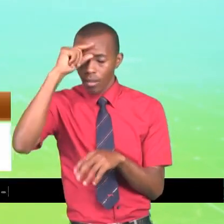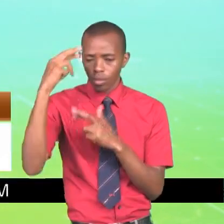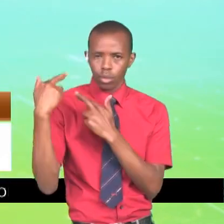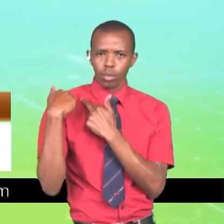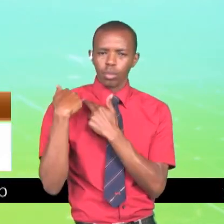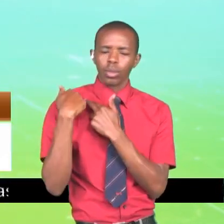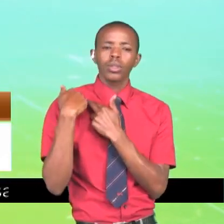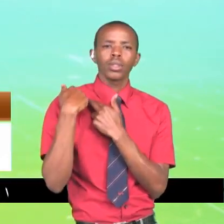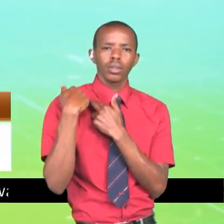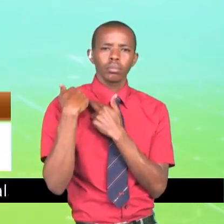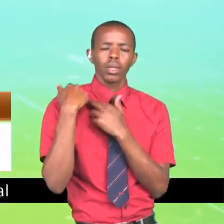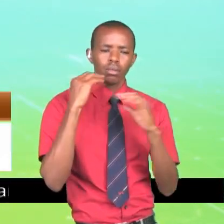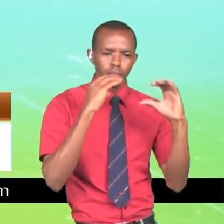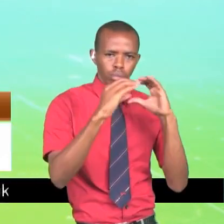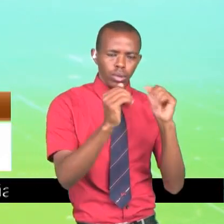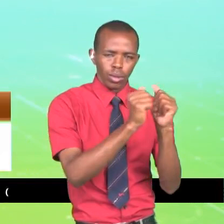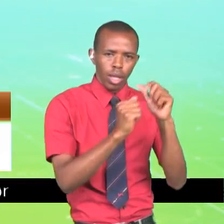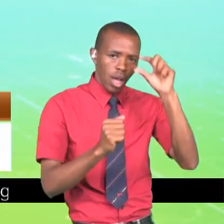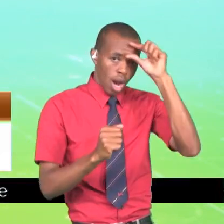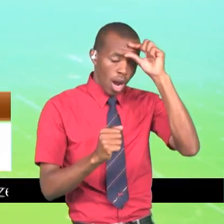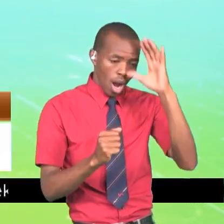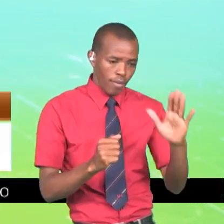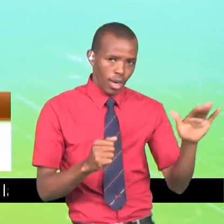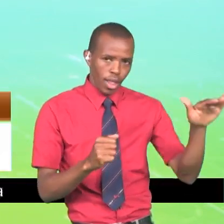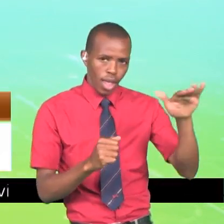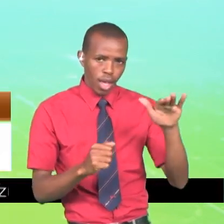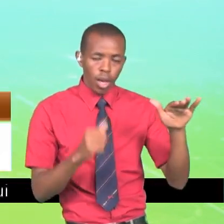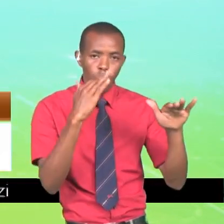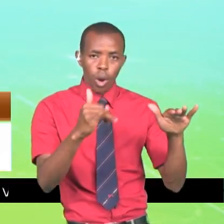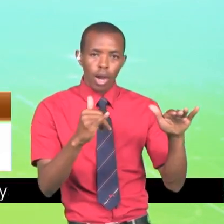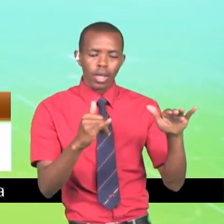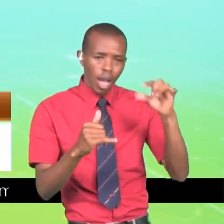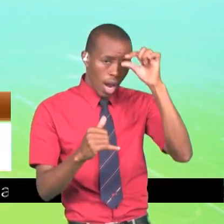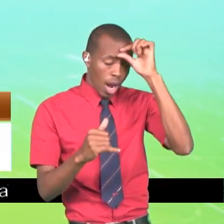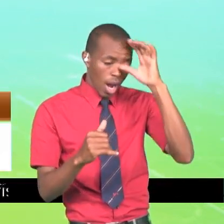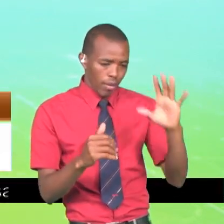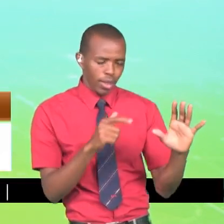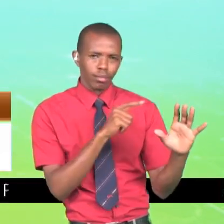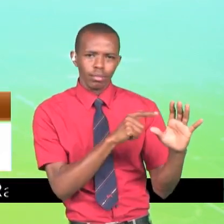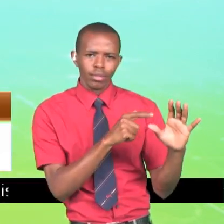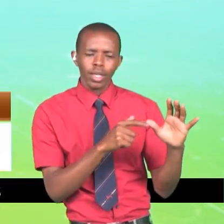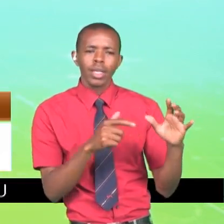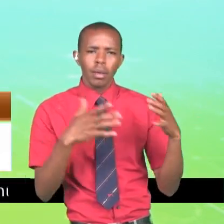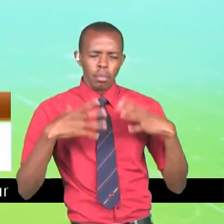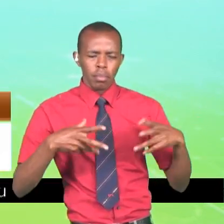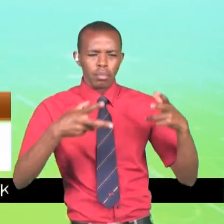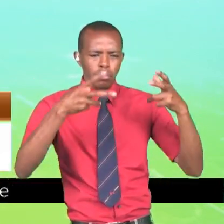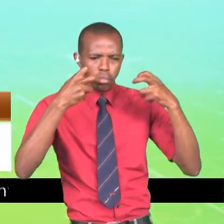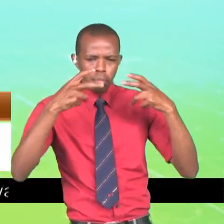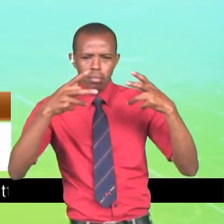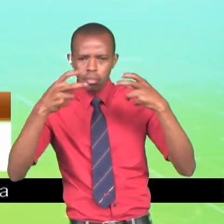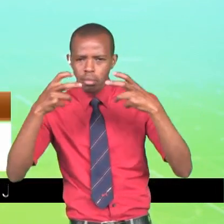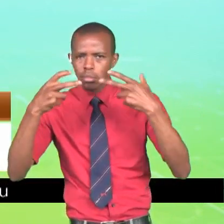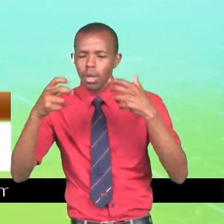mimi uwa nasungumzi na governor wa Eneo hilo sababu ni governor ambayo uwa anasikiza watu na uwa analifanya.